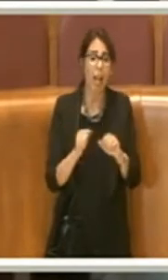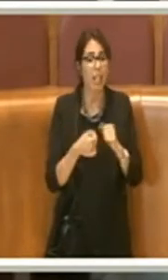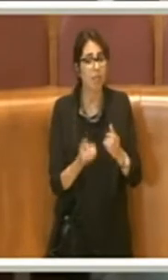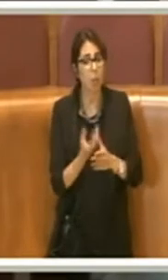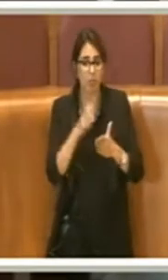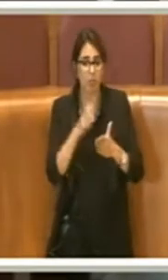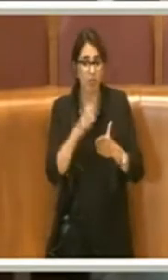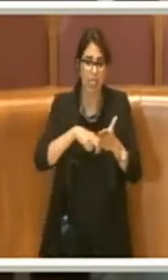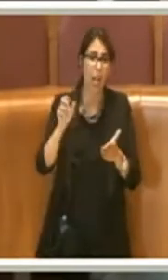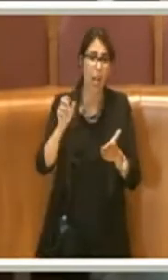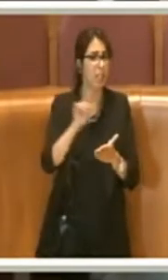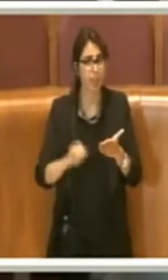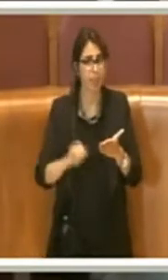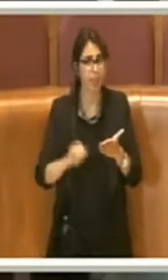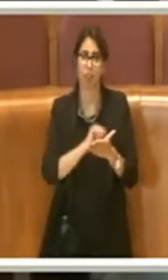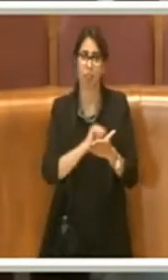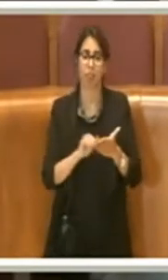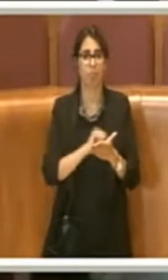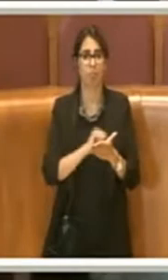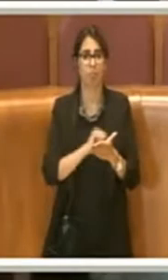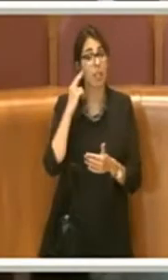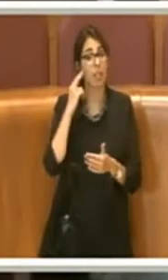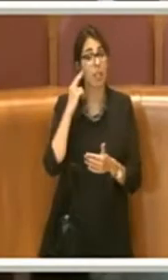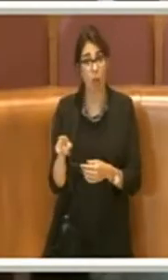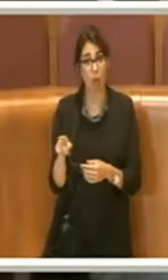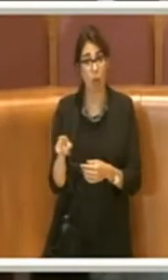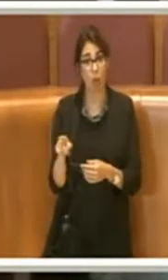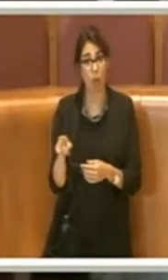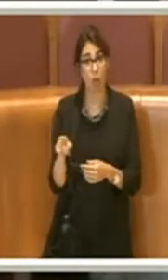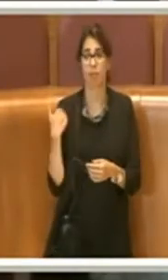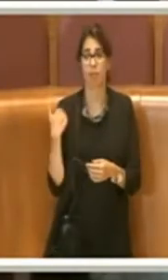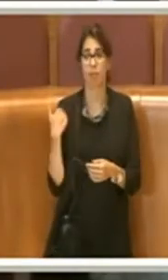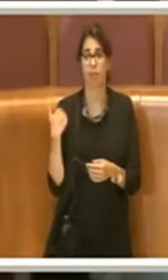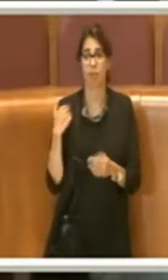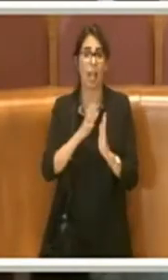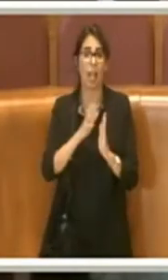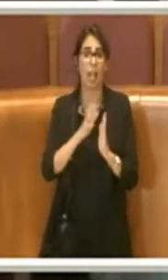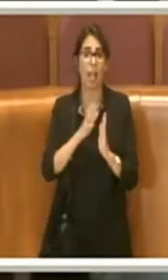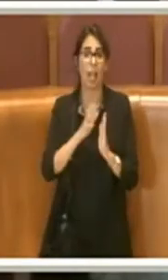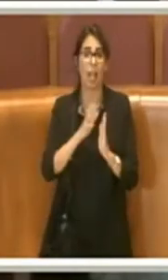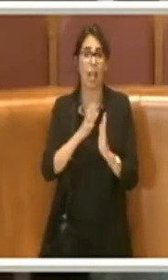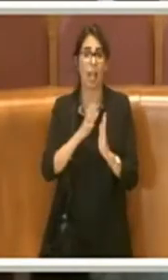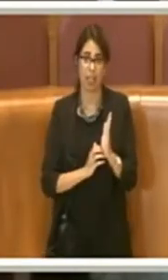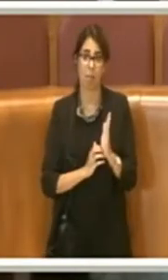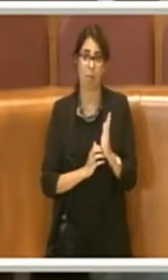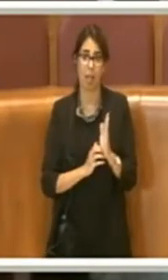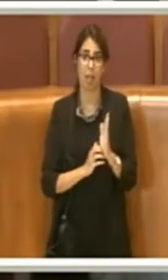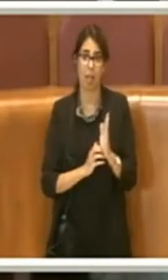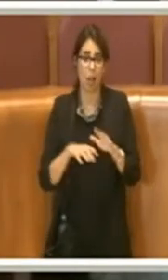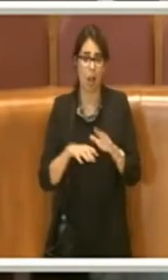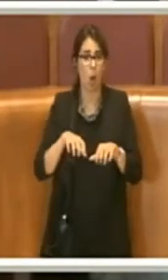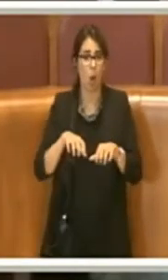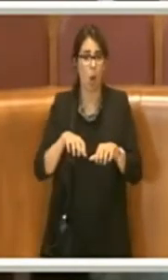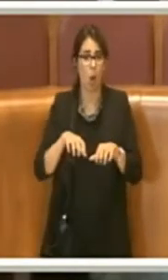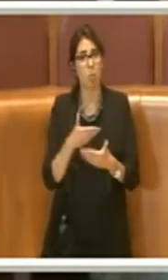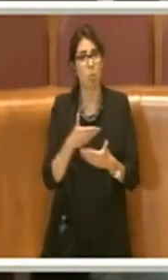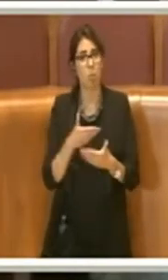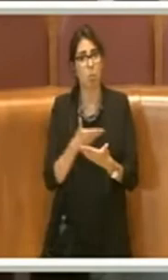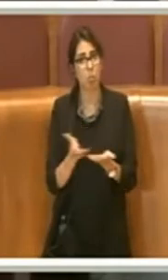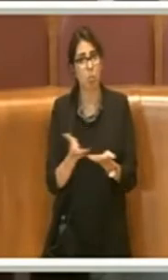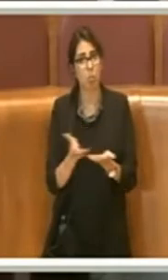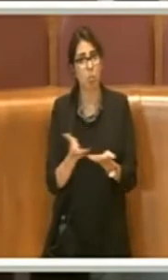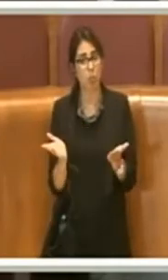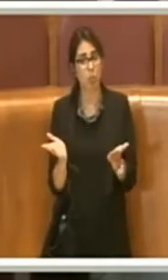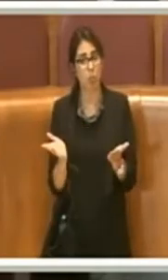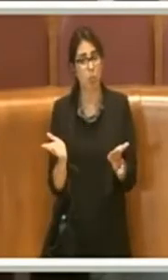la recente delibera sull'occupazione di suolo pubblico, sull'ampliamento